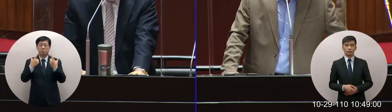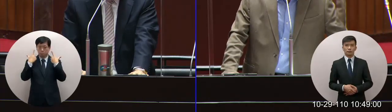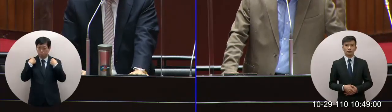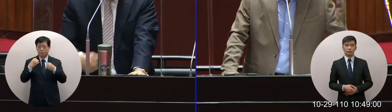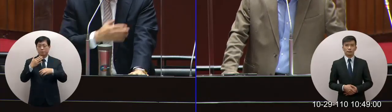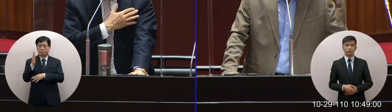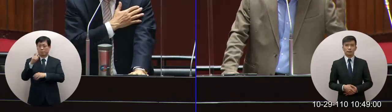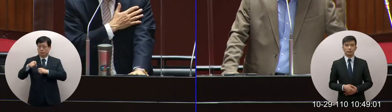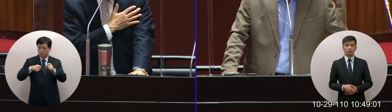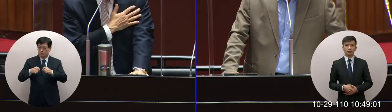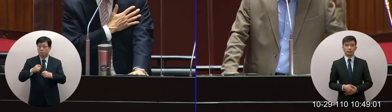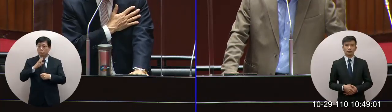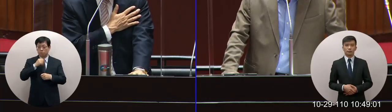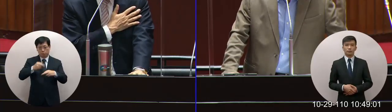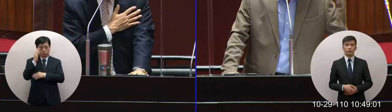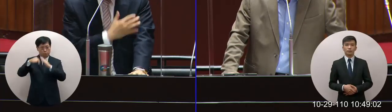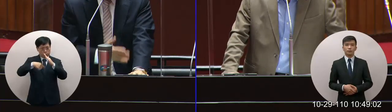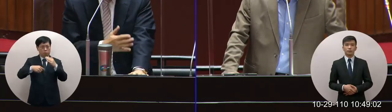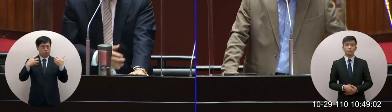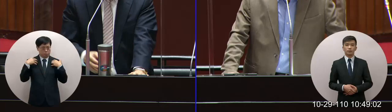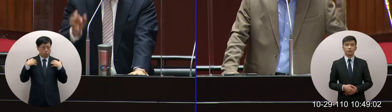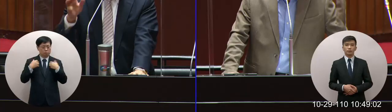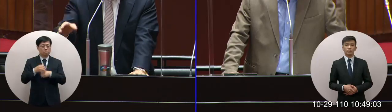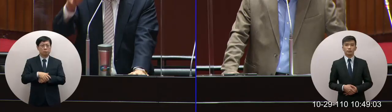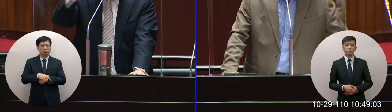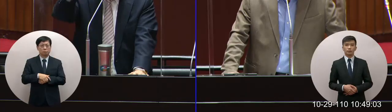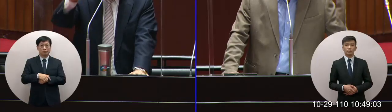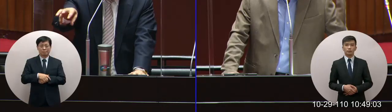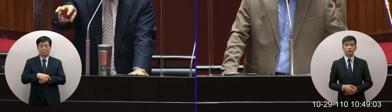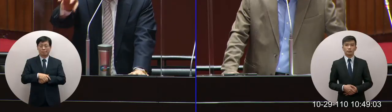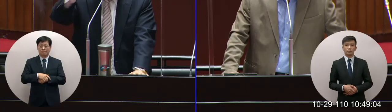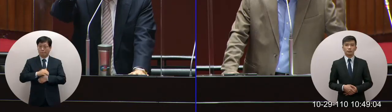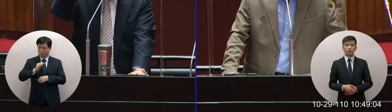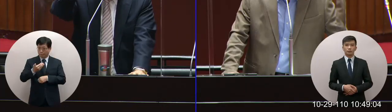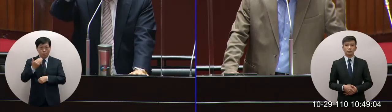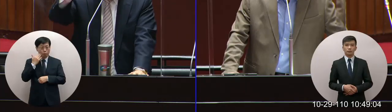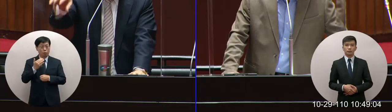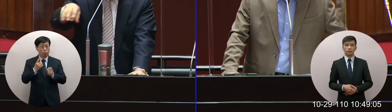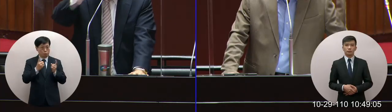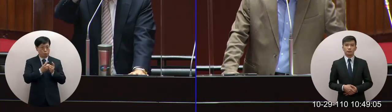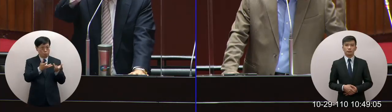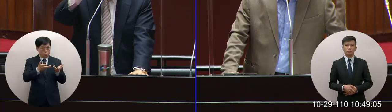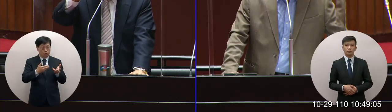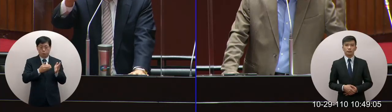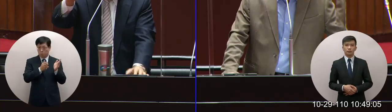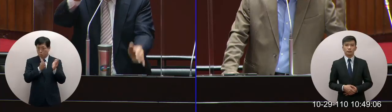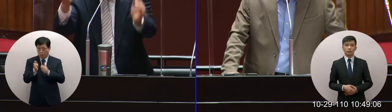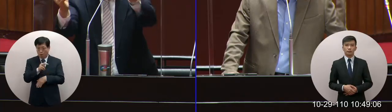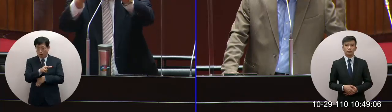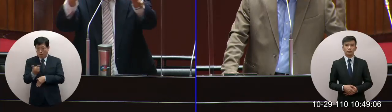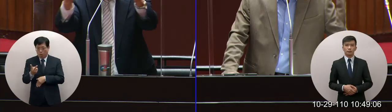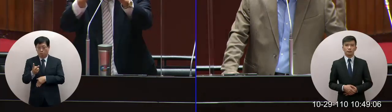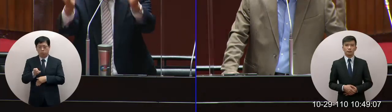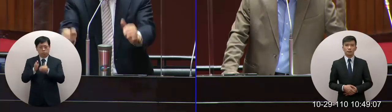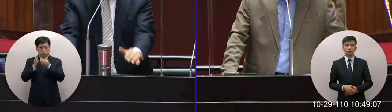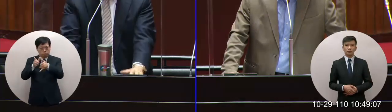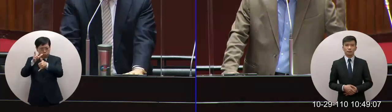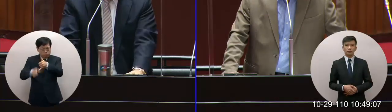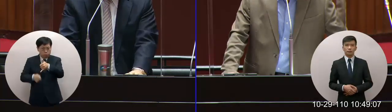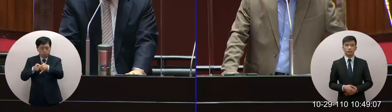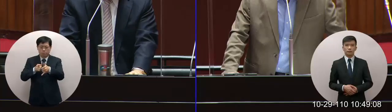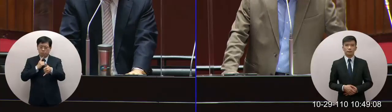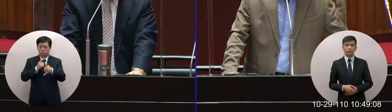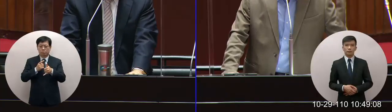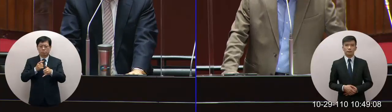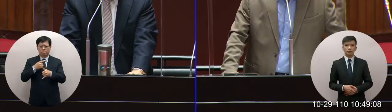策上都是行政院執行可是他把對市變成導引成為這樣子